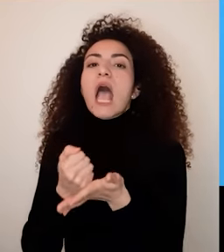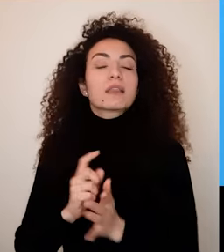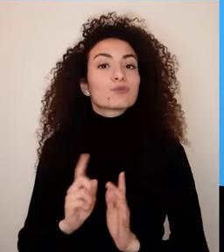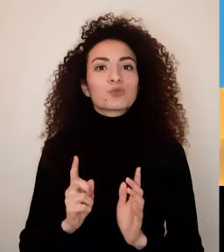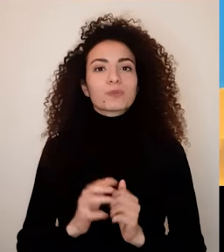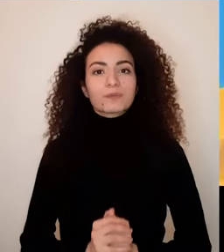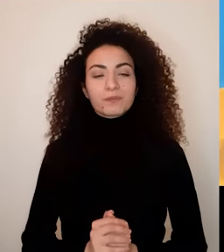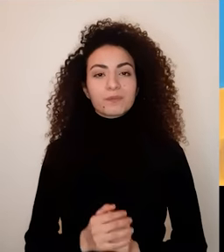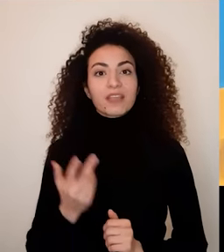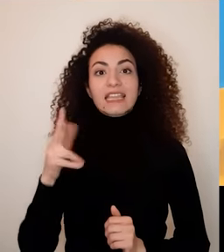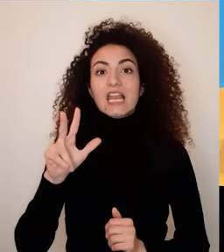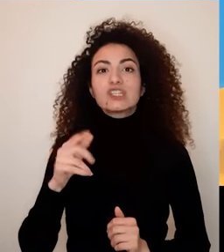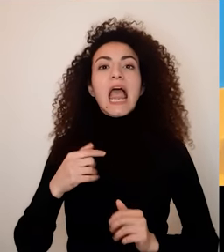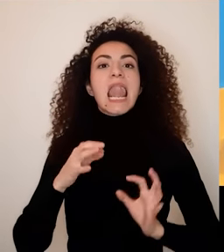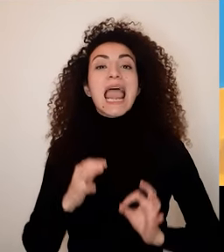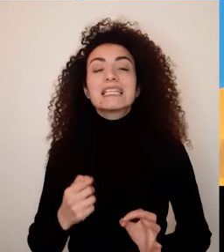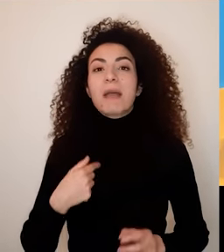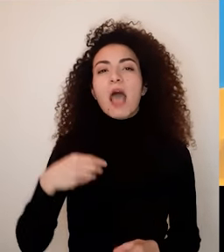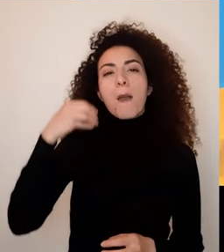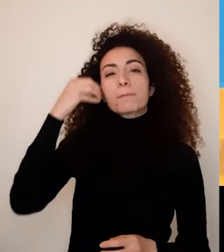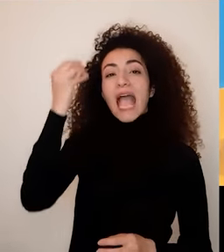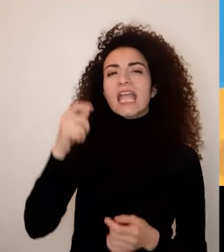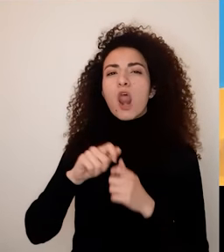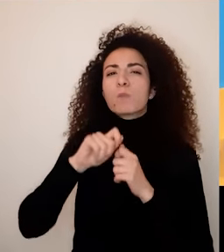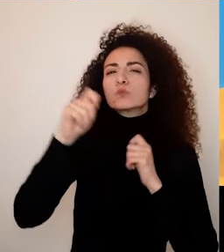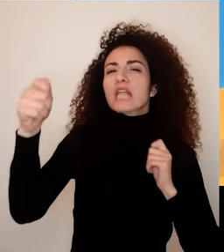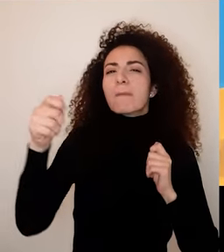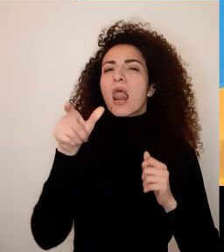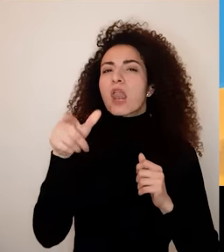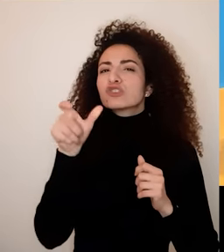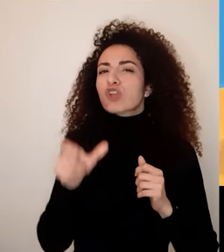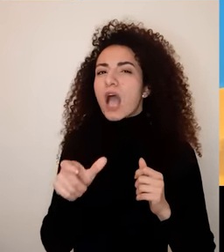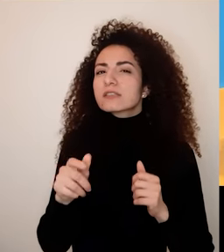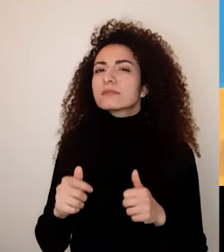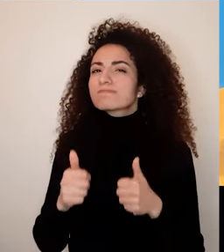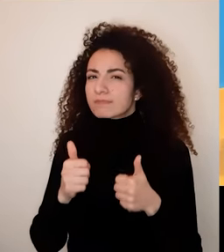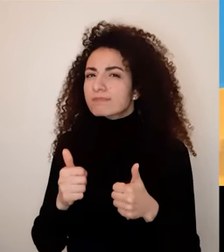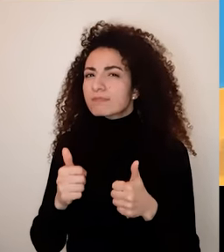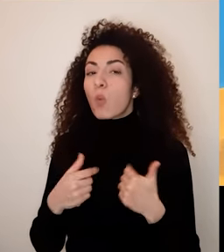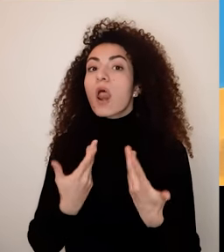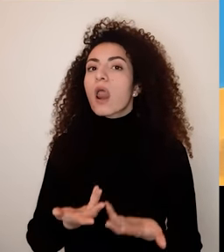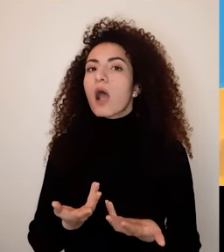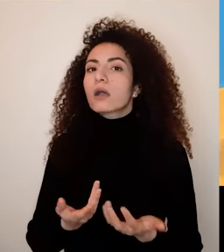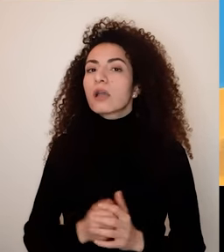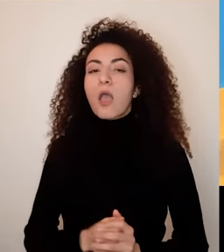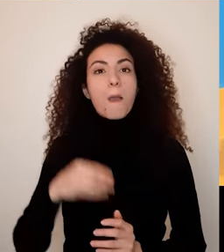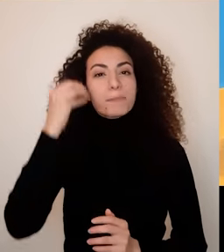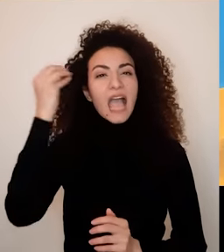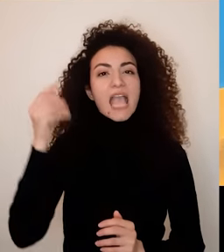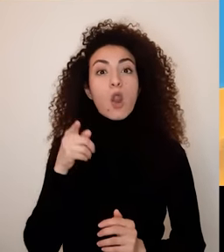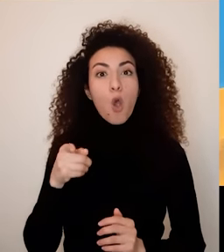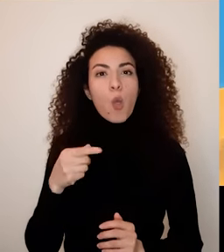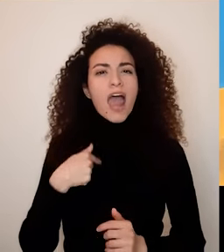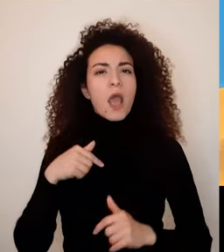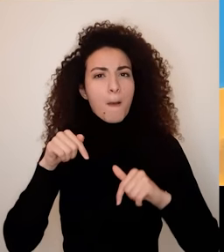والملجأ ثالثاً إمكانية أن تتصور نفسك مع الشريك بالمستقبل فالعلاقة الرومانسية البحثة بتعيشها بالحاضر